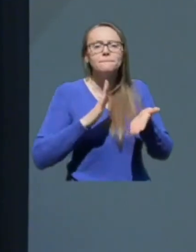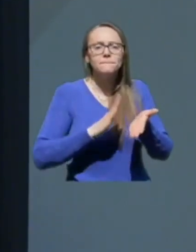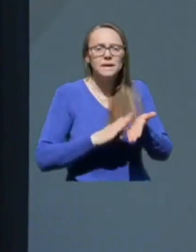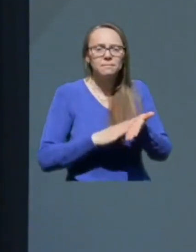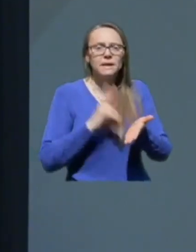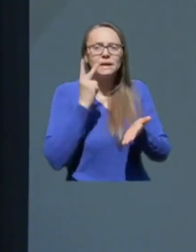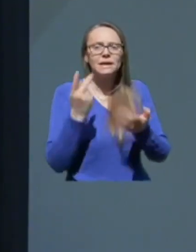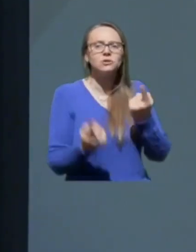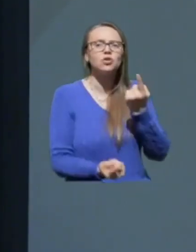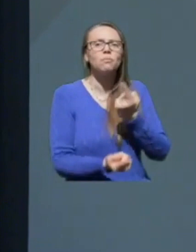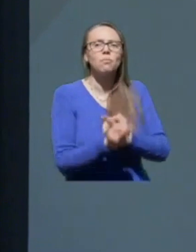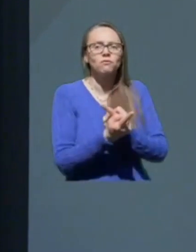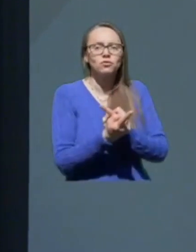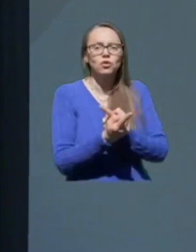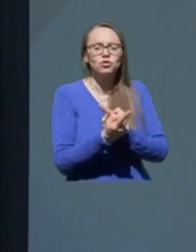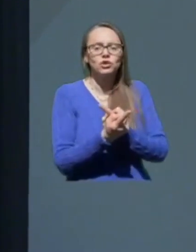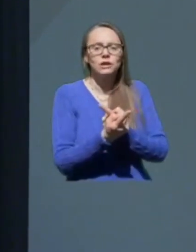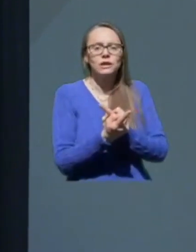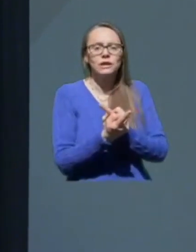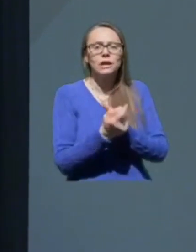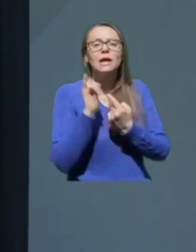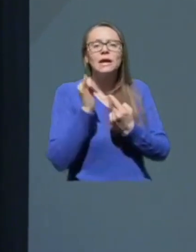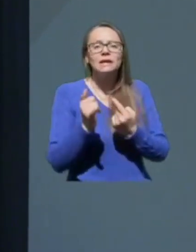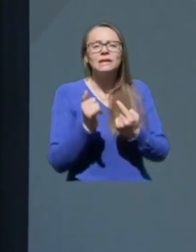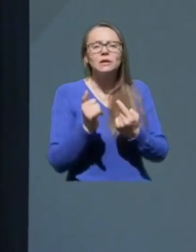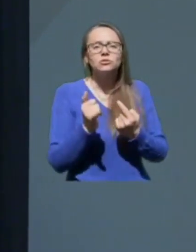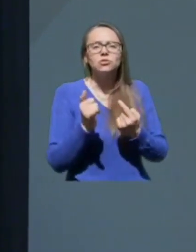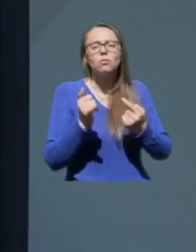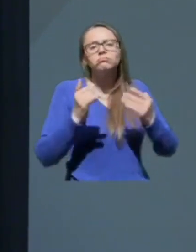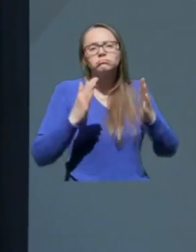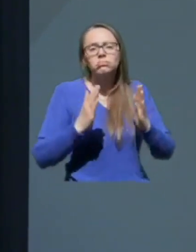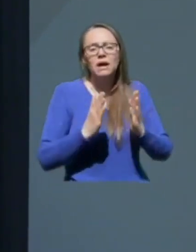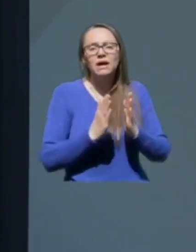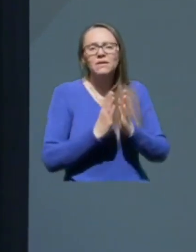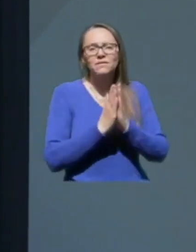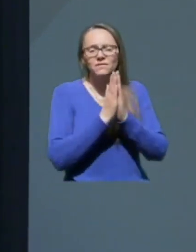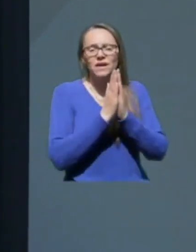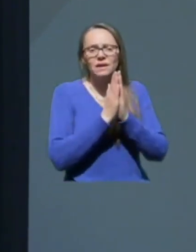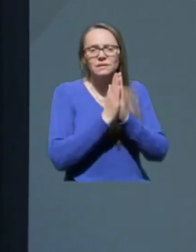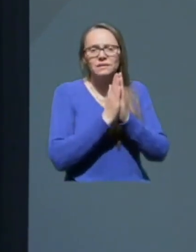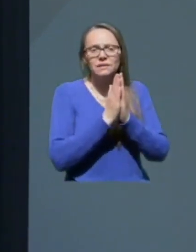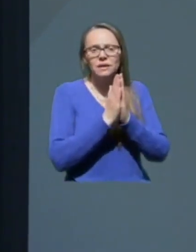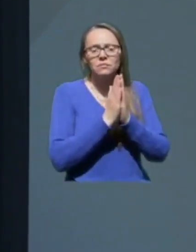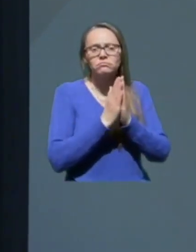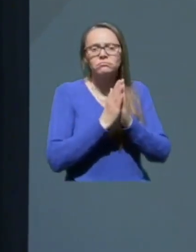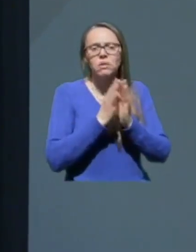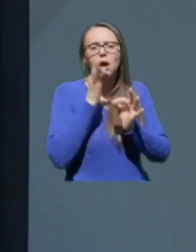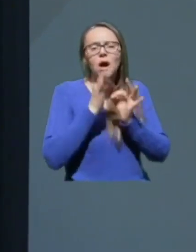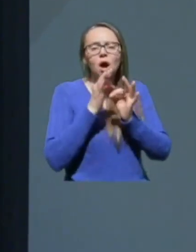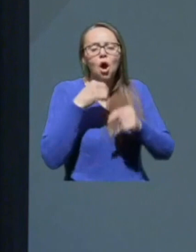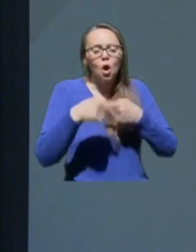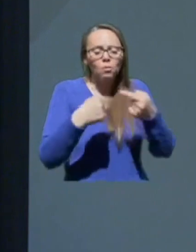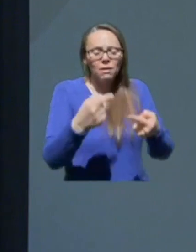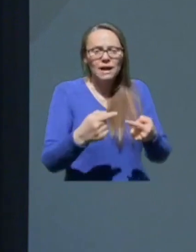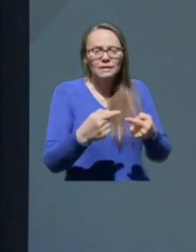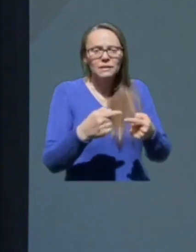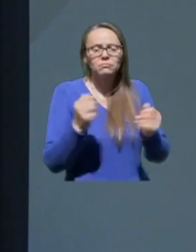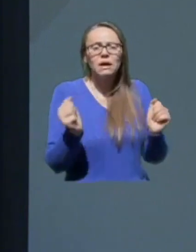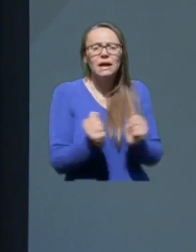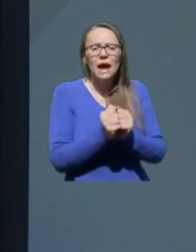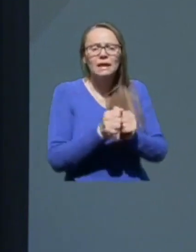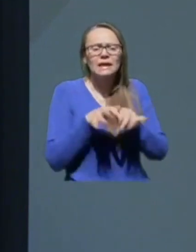so povzročili, da so ravnoverski obredi lahko kraji hitrega širenja okužb s